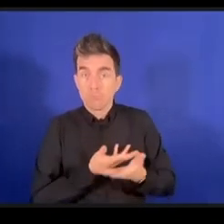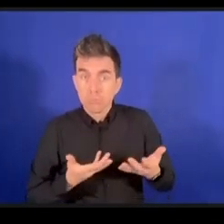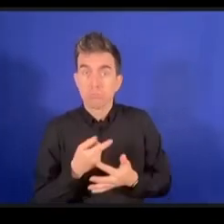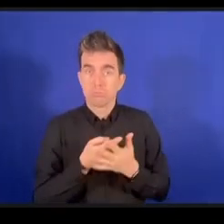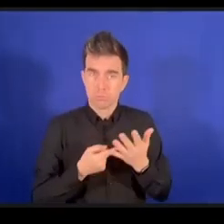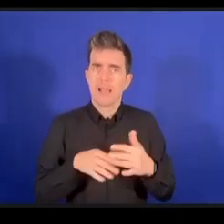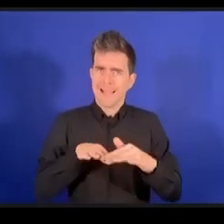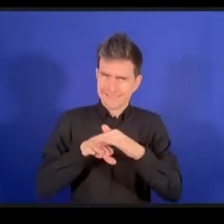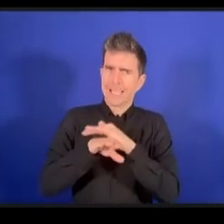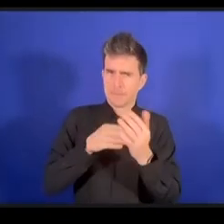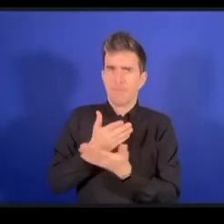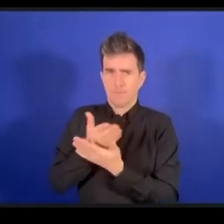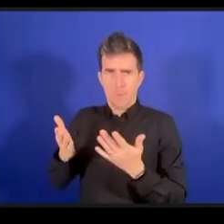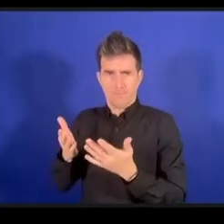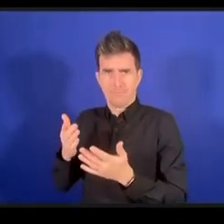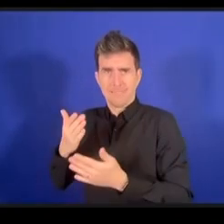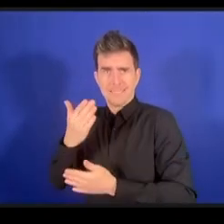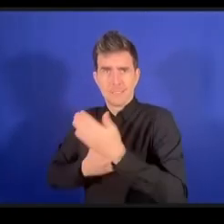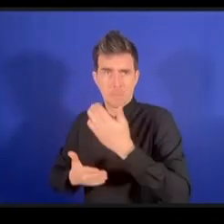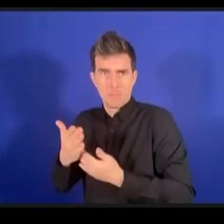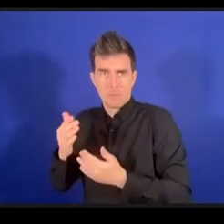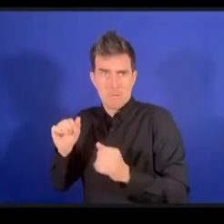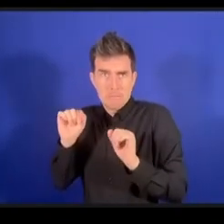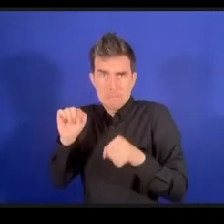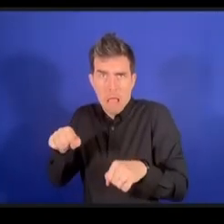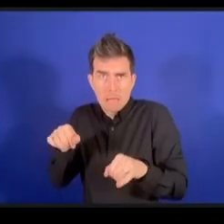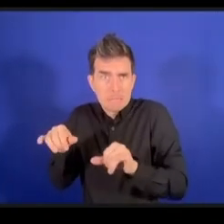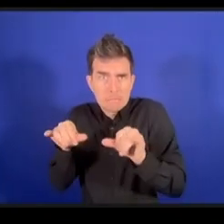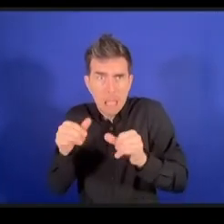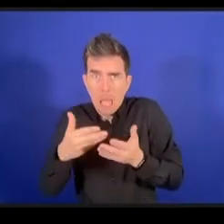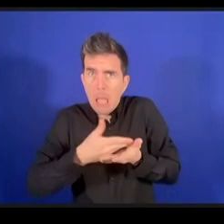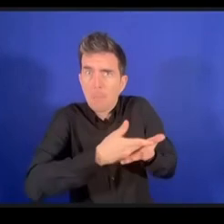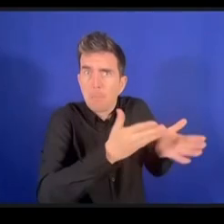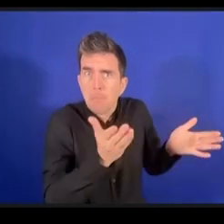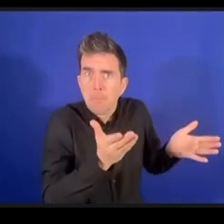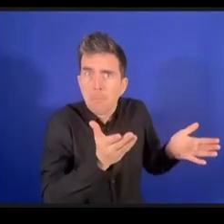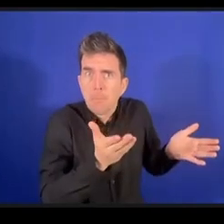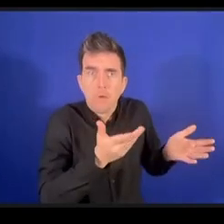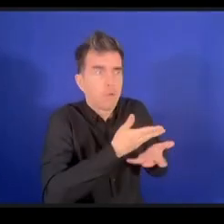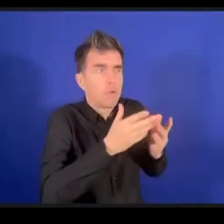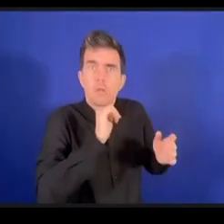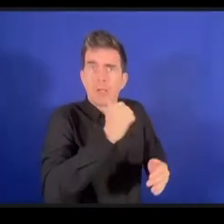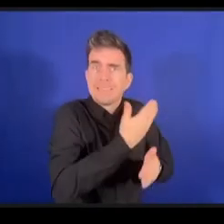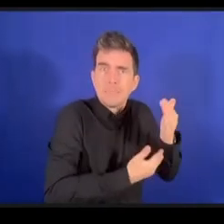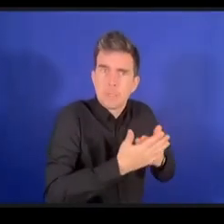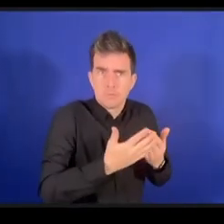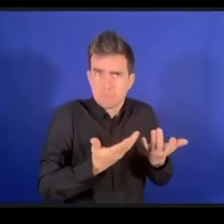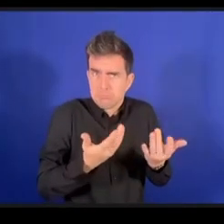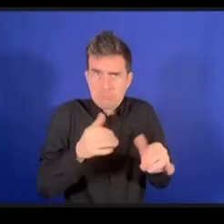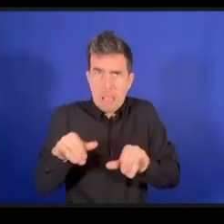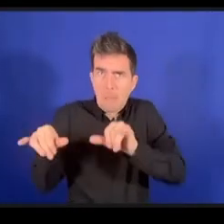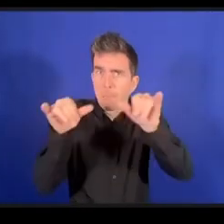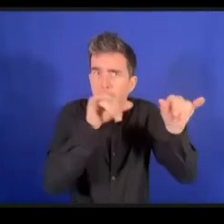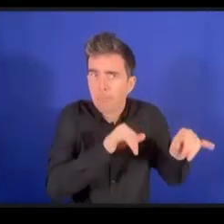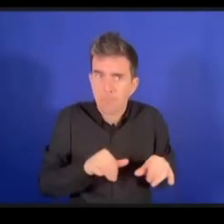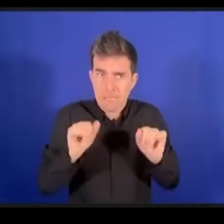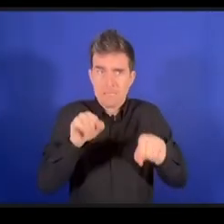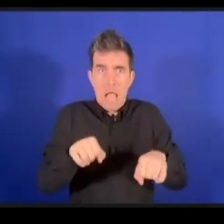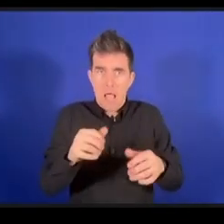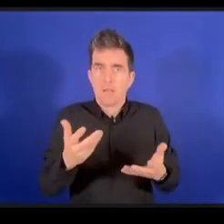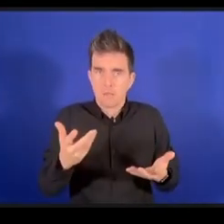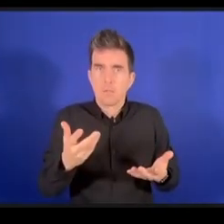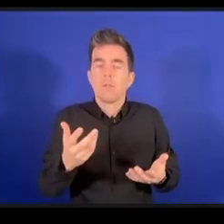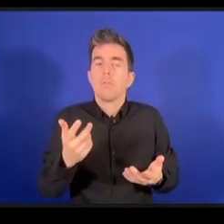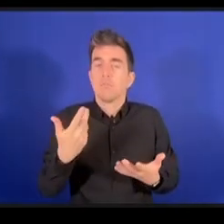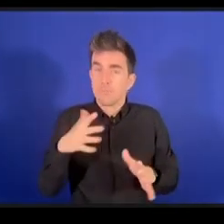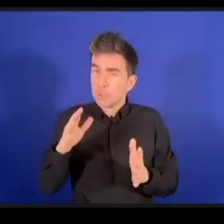إذا كان هناك عمل موجه نحو أصحاب الإعاقة فإنه لن يفيد الآخرين هذا